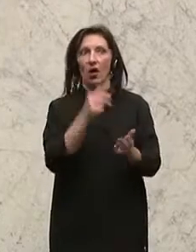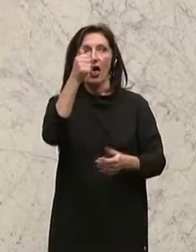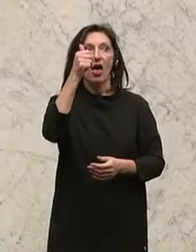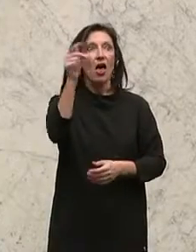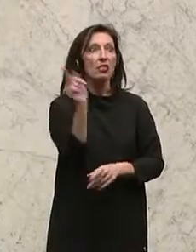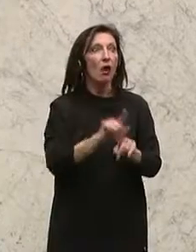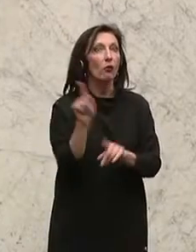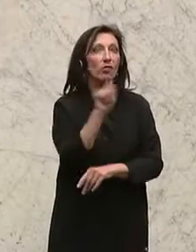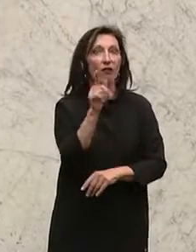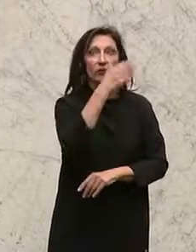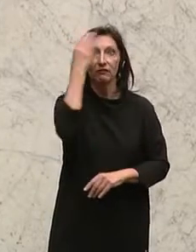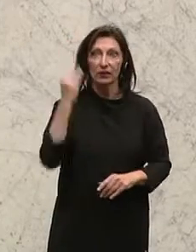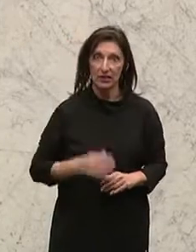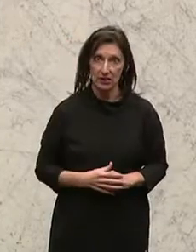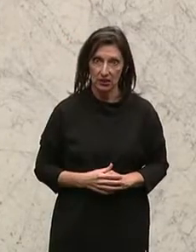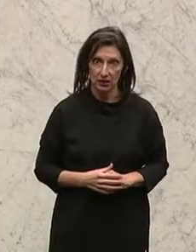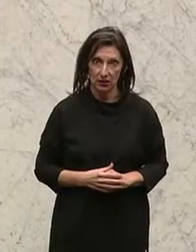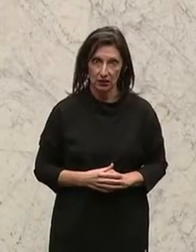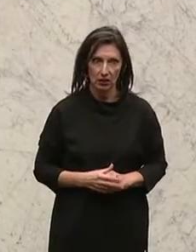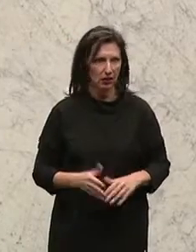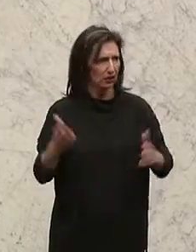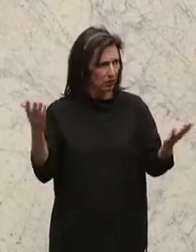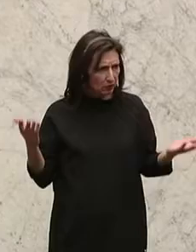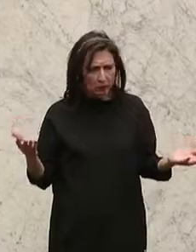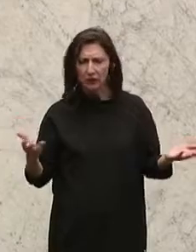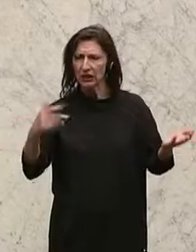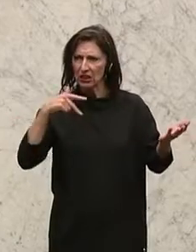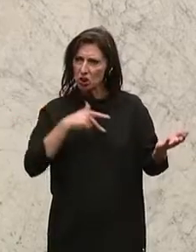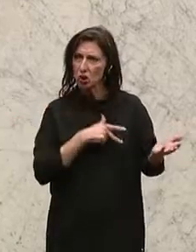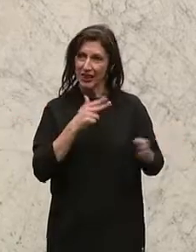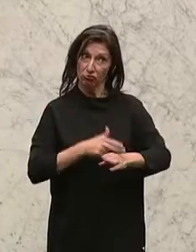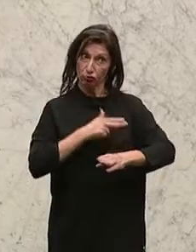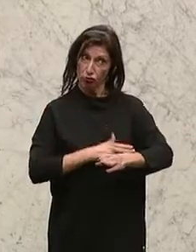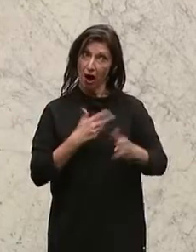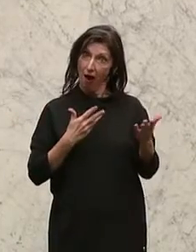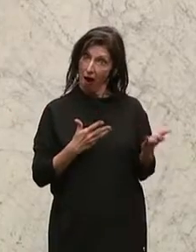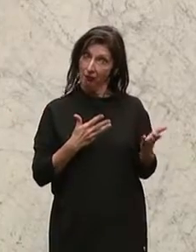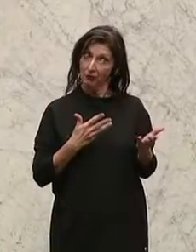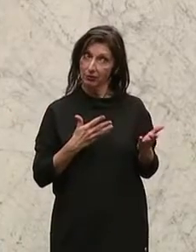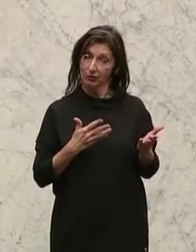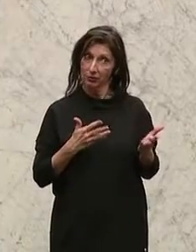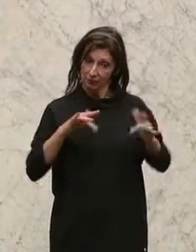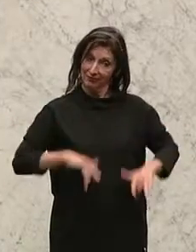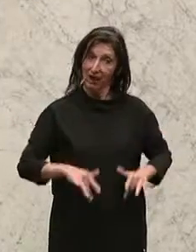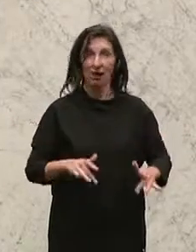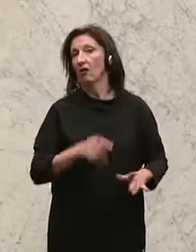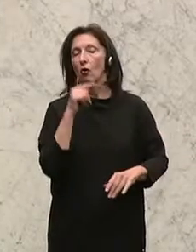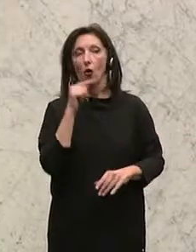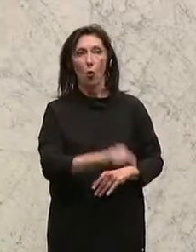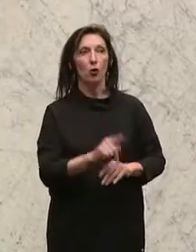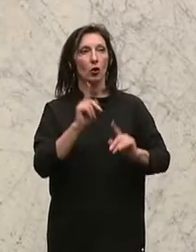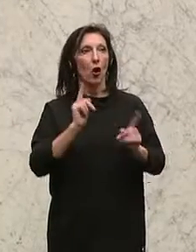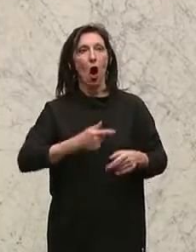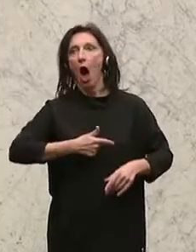vergessen dürfen. Wir haben einen Sozialstaat entwickelt, der dazu angetan ist, dass wir immer mehr vom